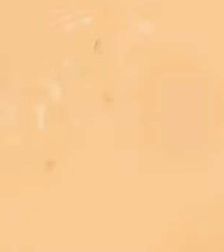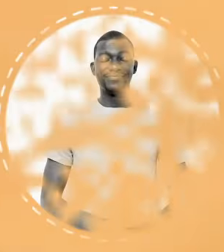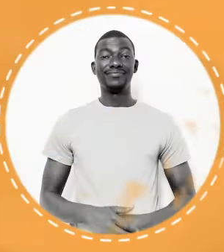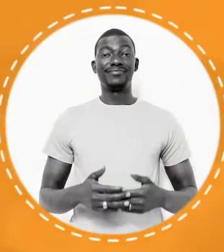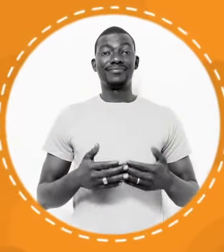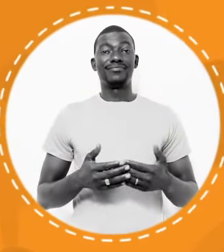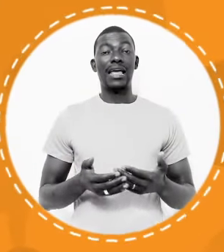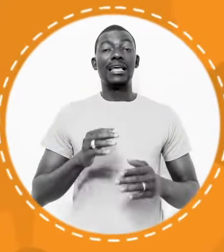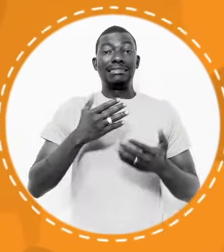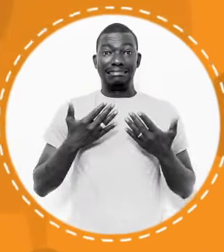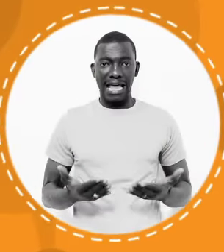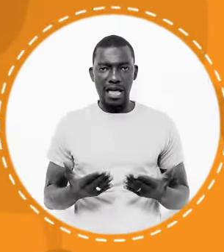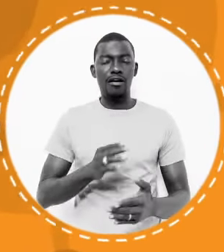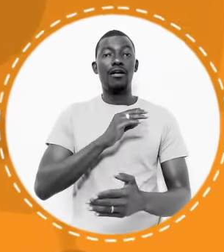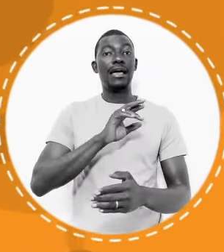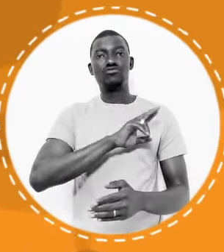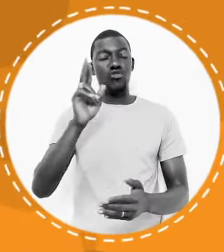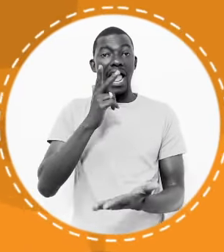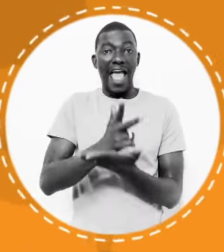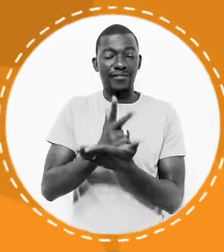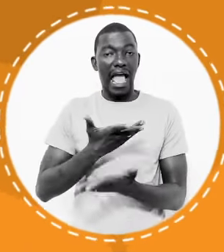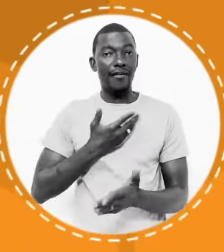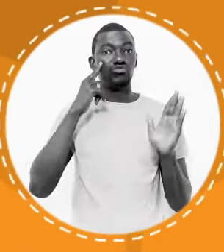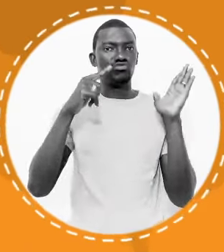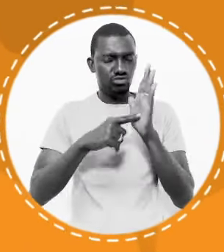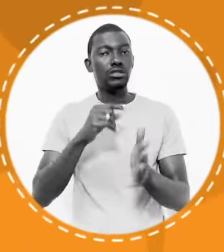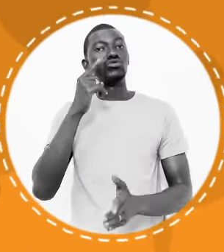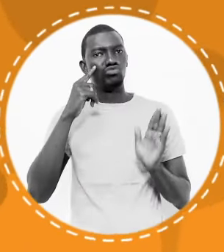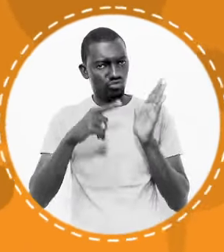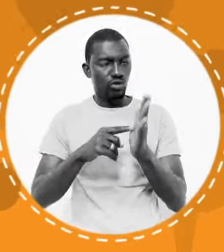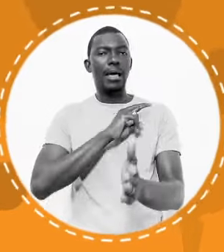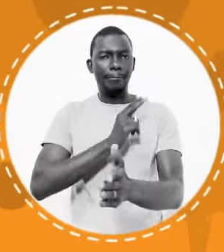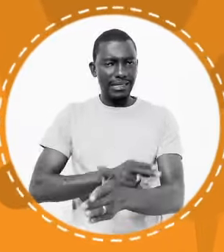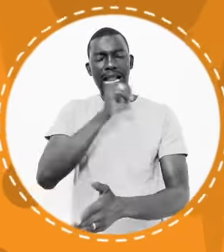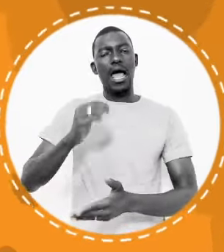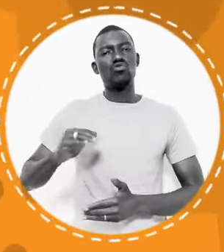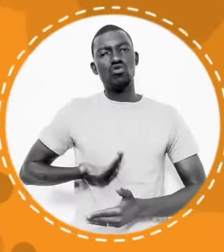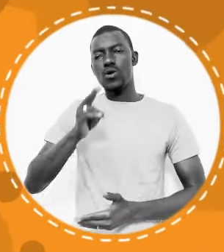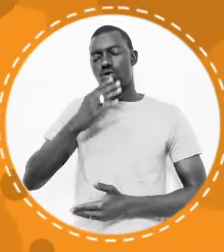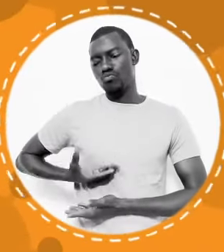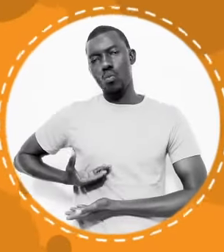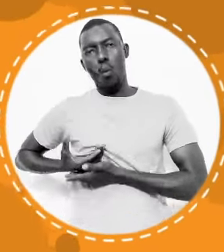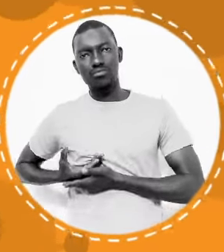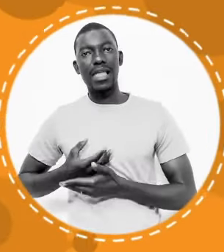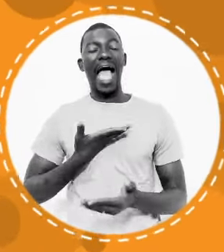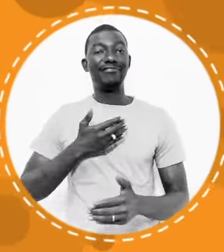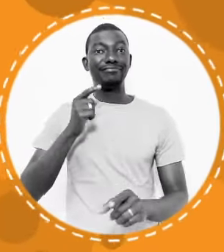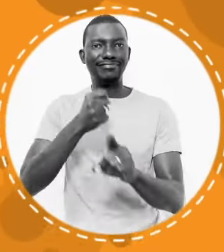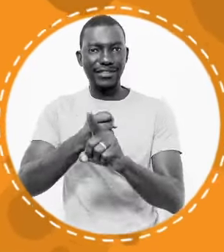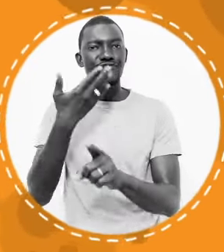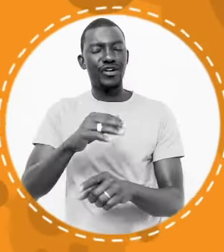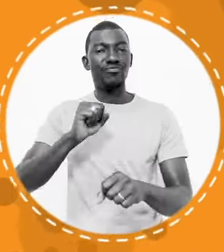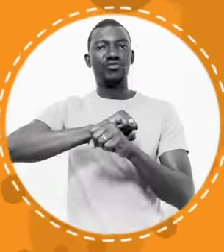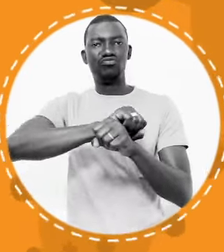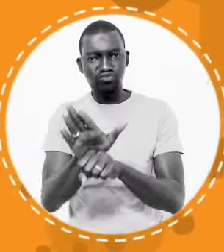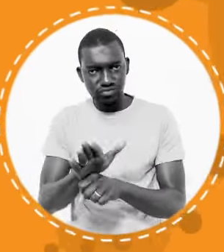O watudo ko labi heba akitawo sitayu ni debbo mwini naido wala redujo buta tampu definde na unarewiete ndi